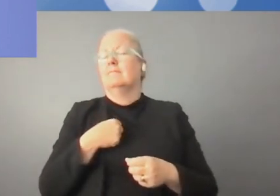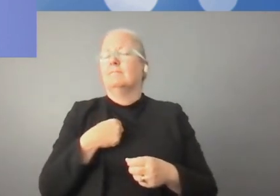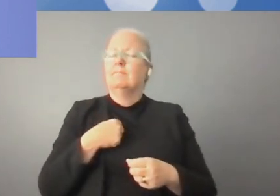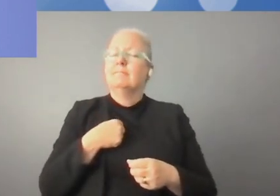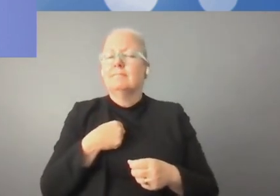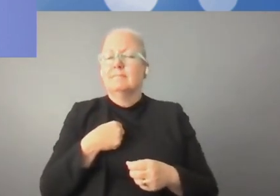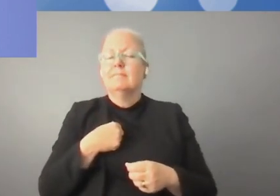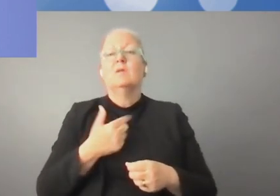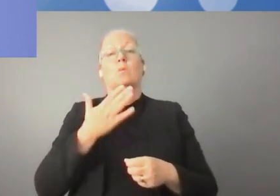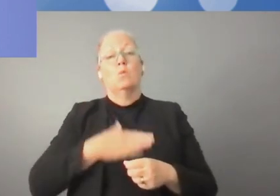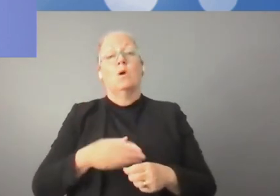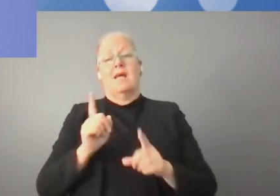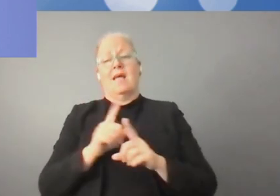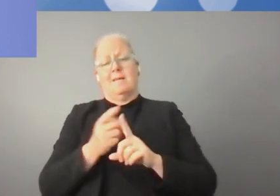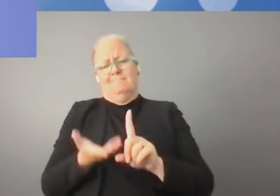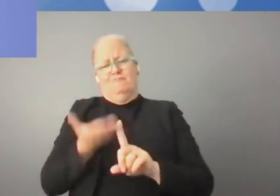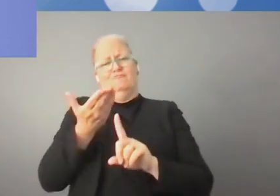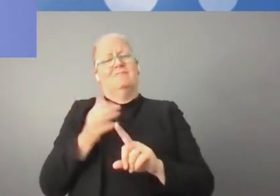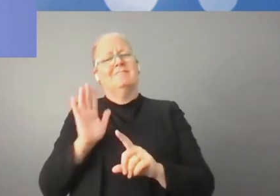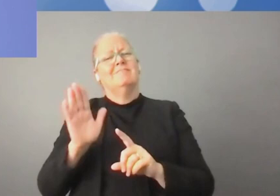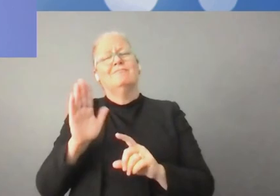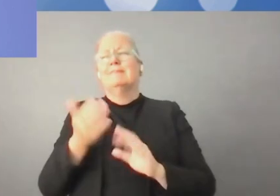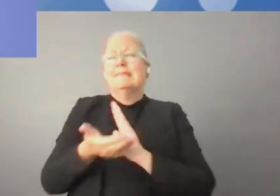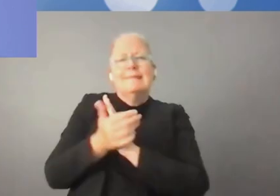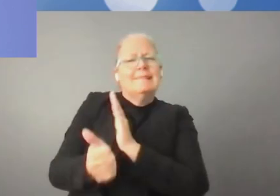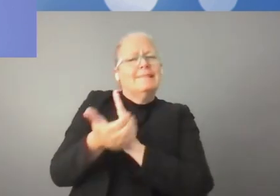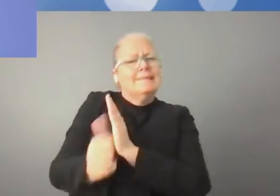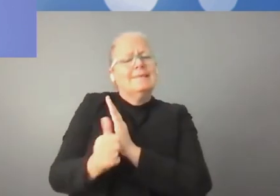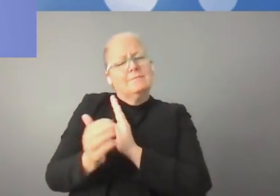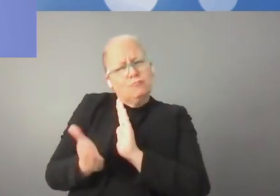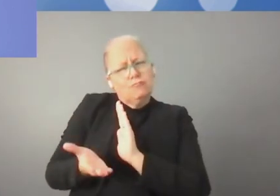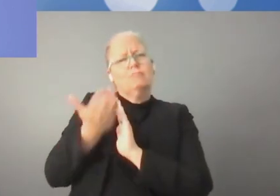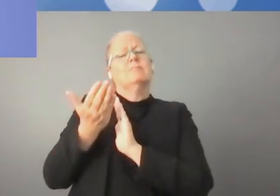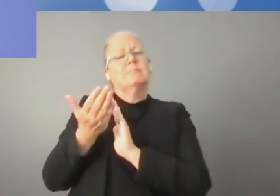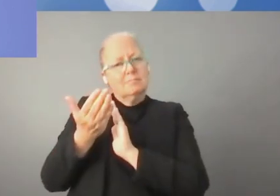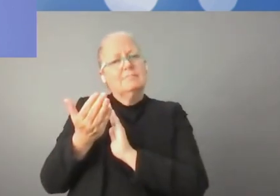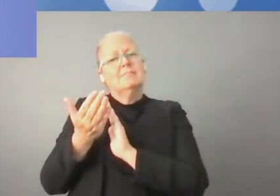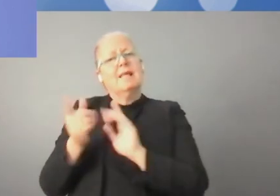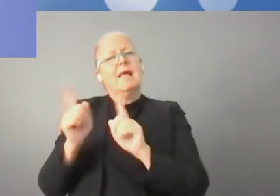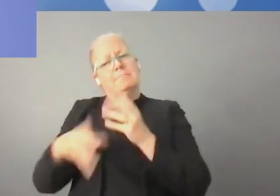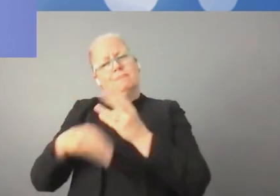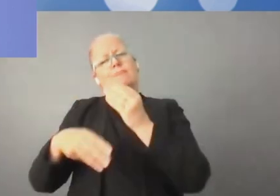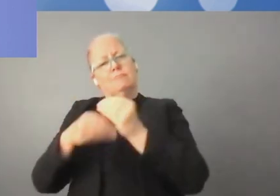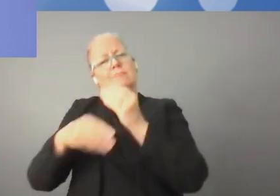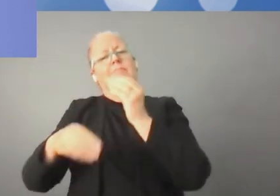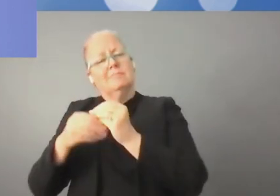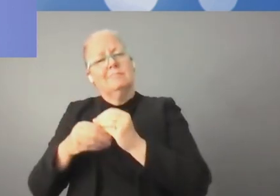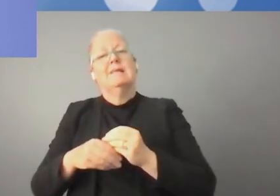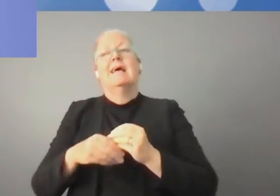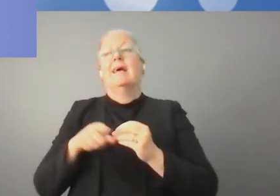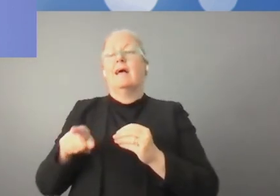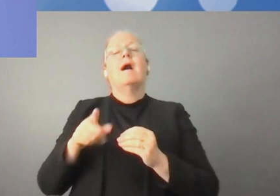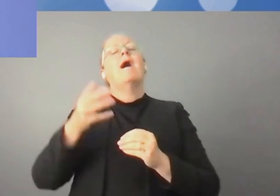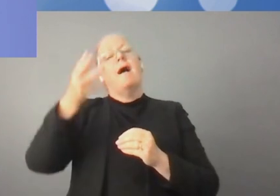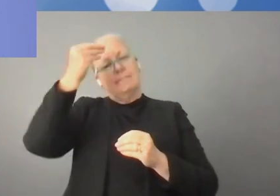à problème. Parfois, nous manquons de ressources. Et parfois, nous avons aussi un manque d